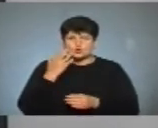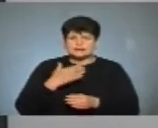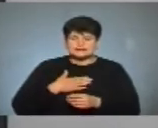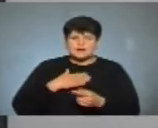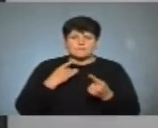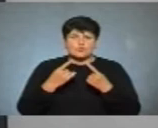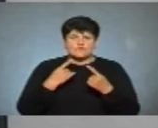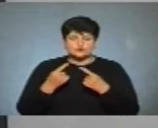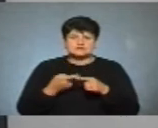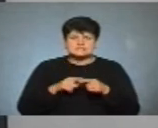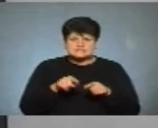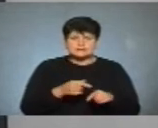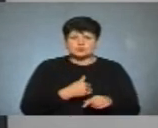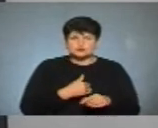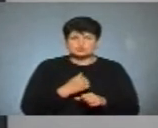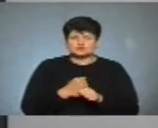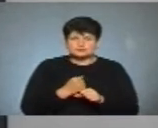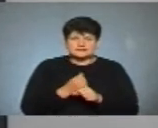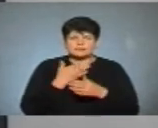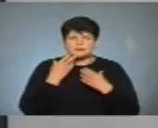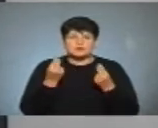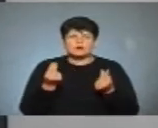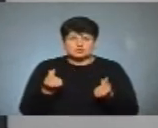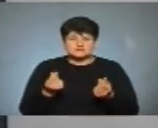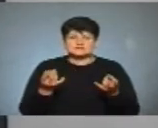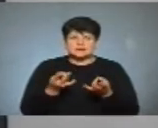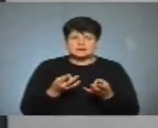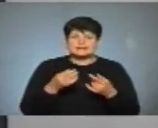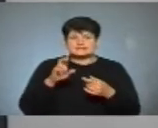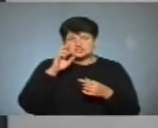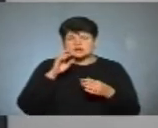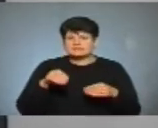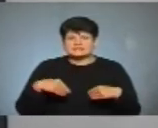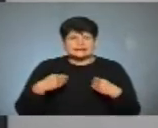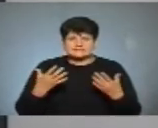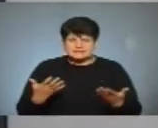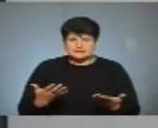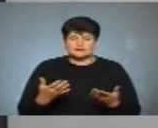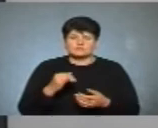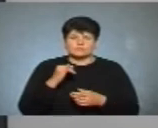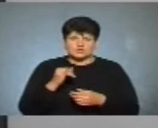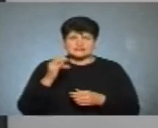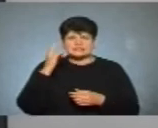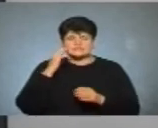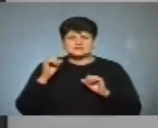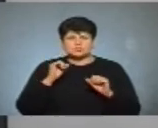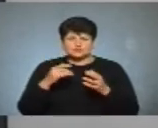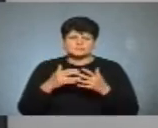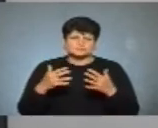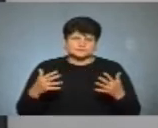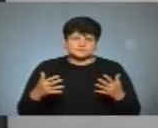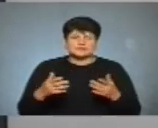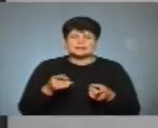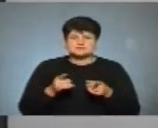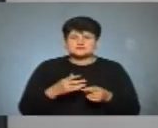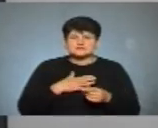що це би хотілося зробити, але нема грошей, це би хотілося, але держава не дає, якийсь погані київський уряд і так далі. Насправді,